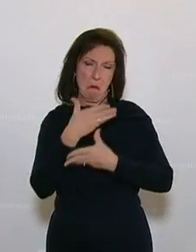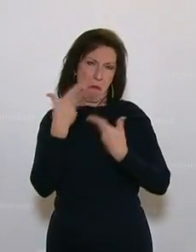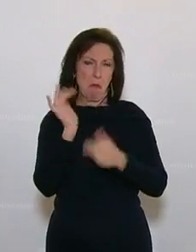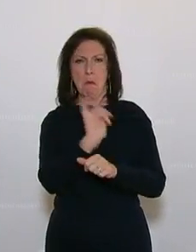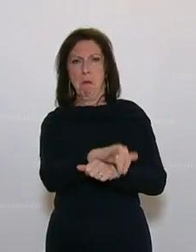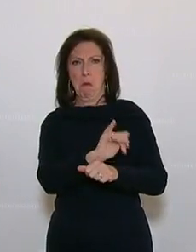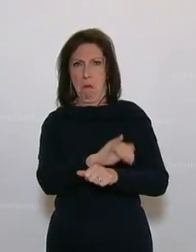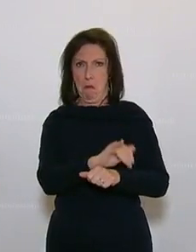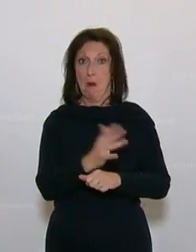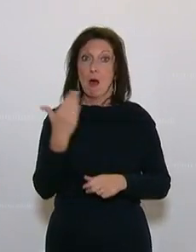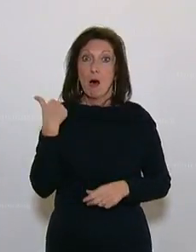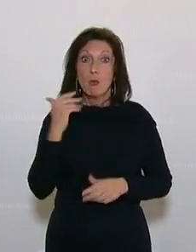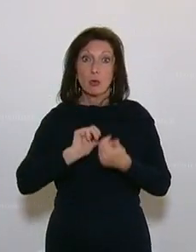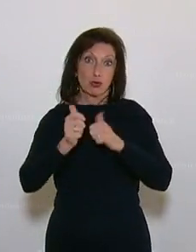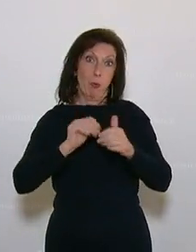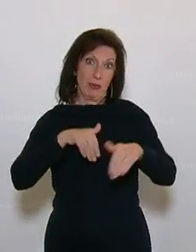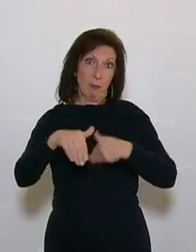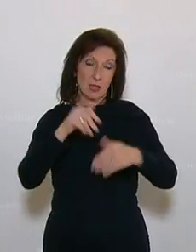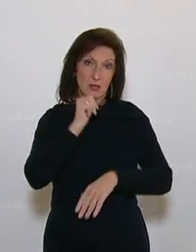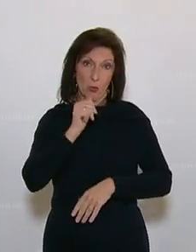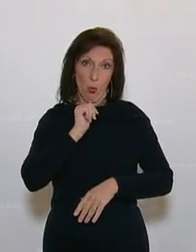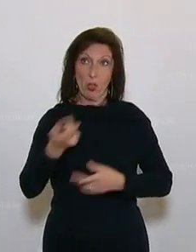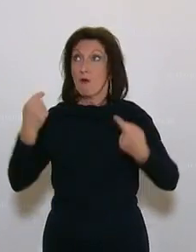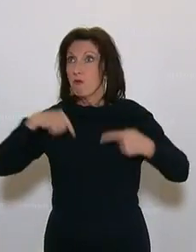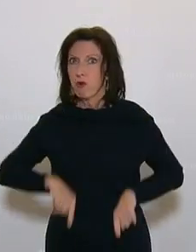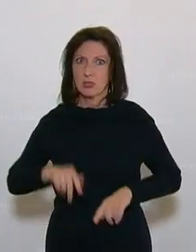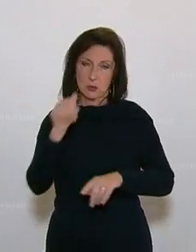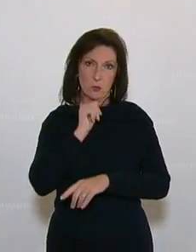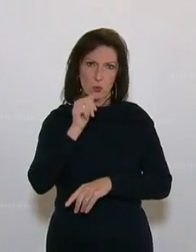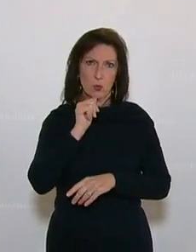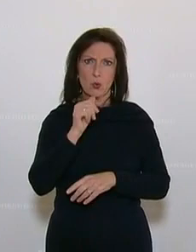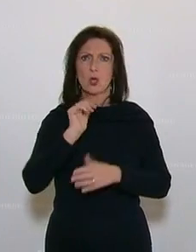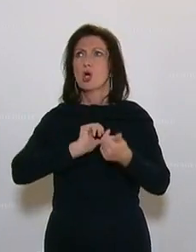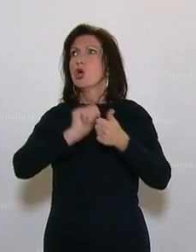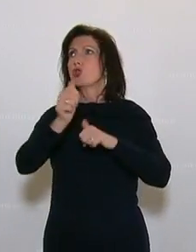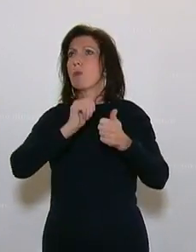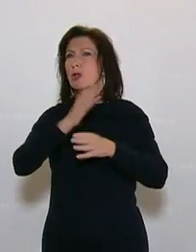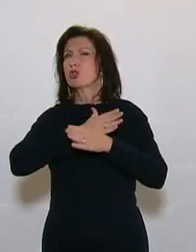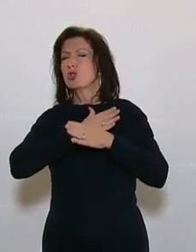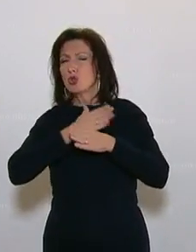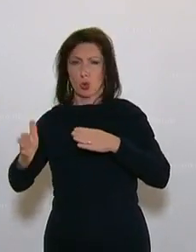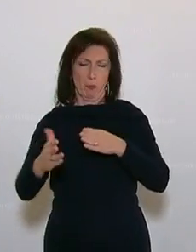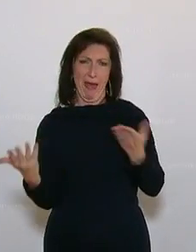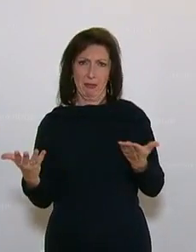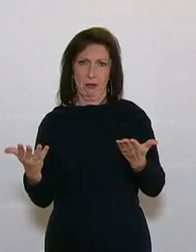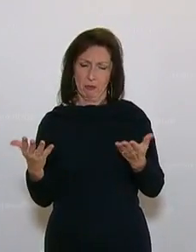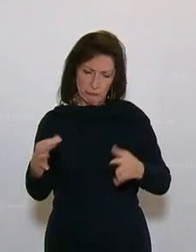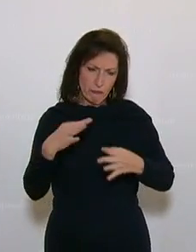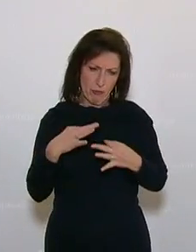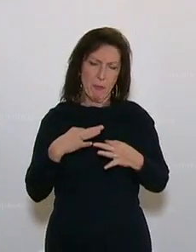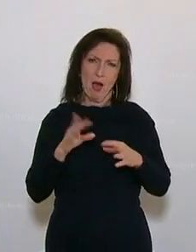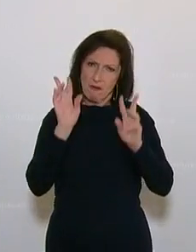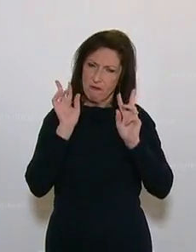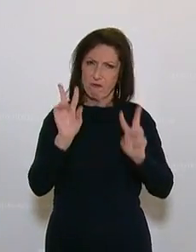das unter einem grünen Sportminister, unter einer grünen Vorsitzführung, so spät als ein Sportausschuss einberufen wurde. Das halte ich wirklich für ein